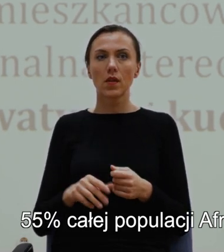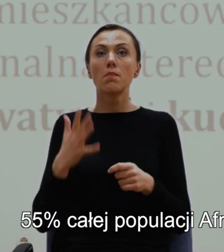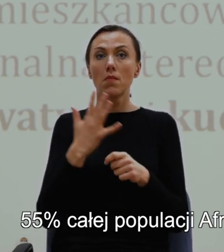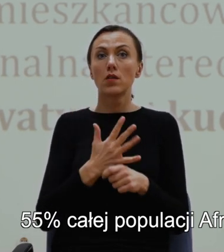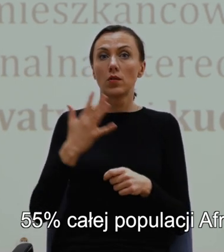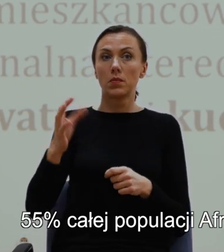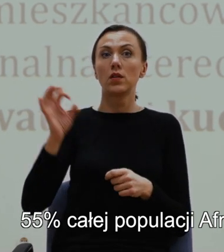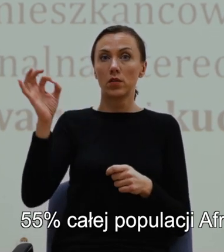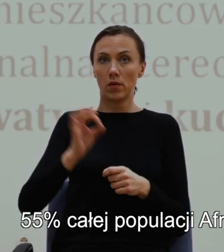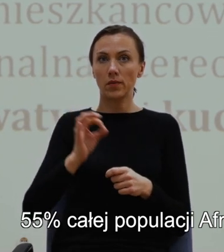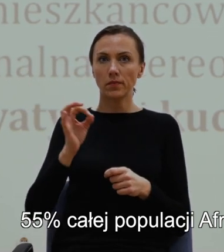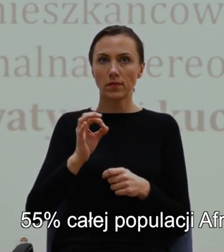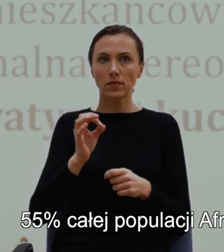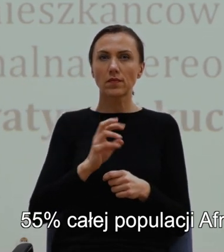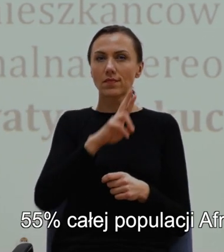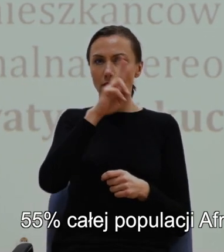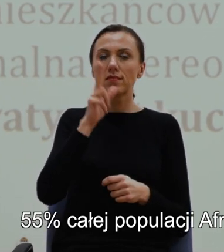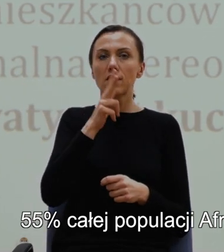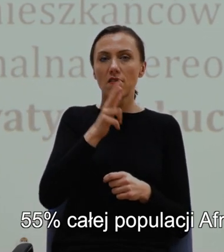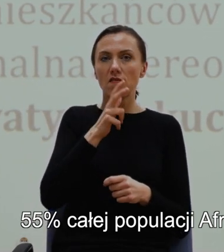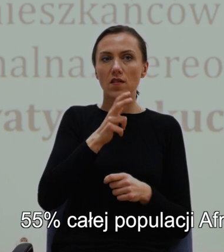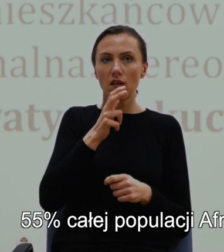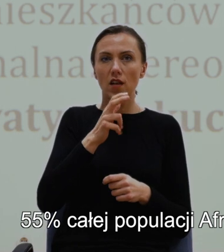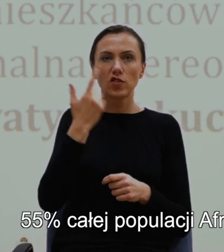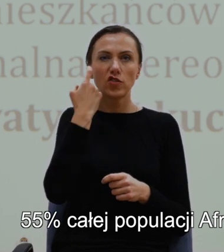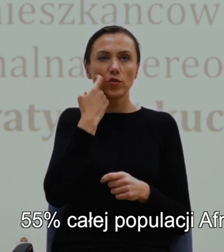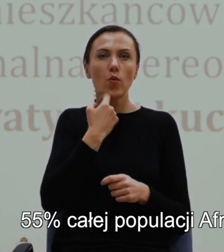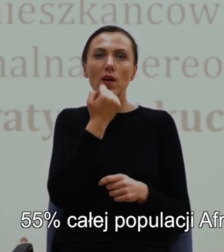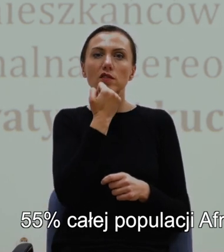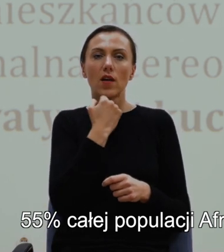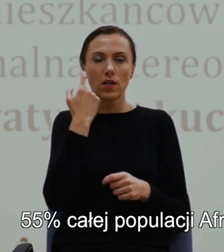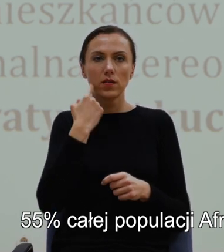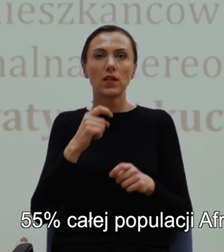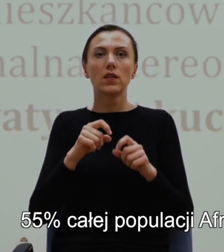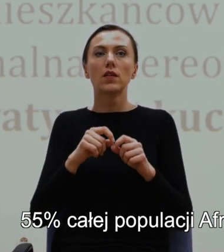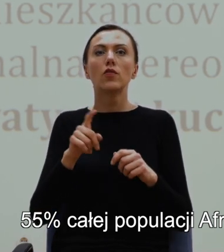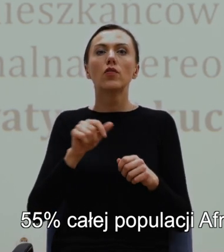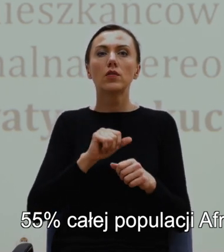Afroamerykanów, całej populacji Afroamerykanów w Stanach żyje właśnie na południu.